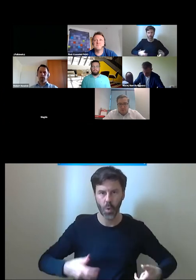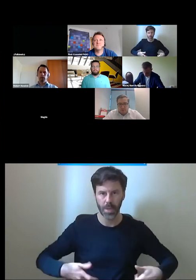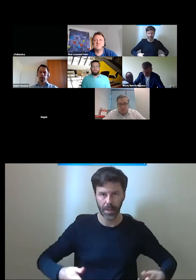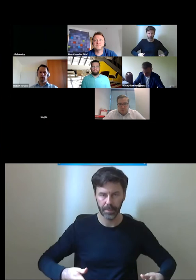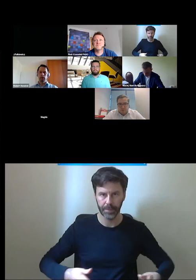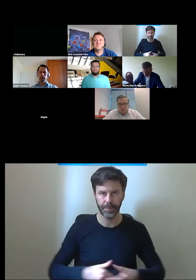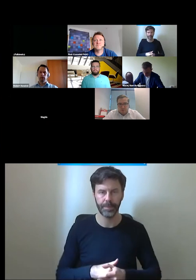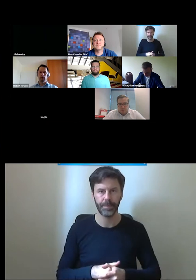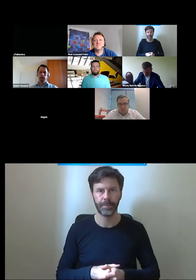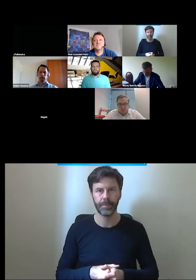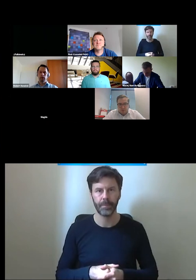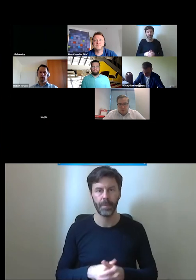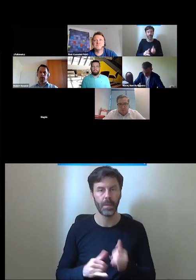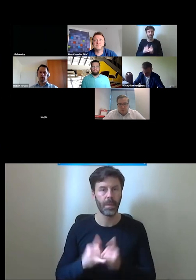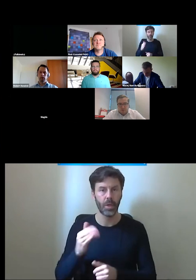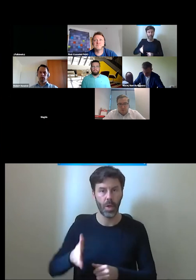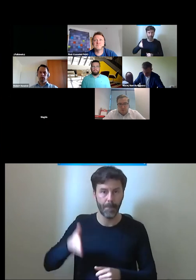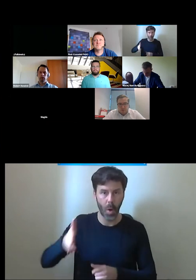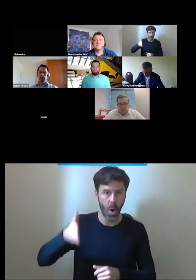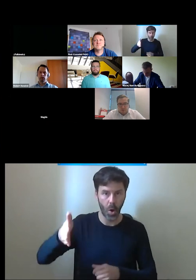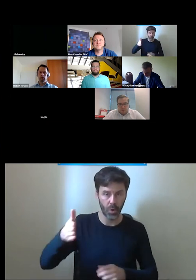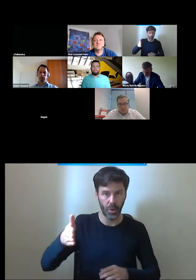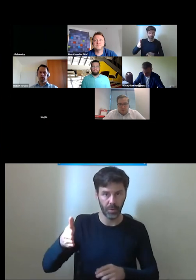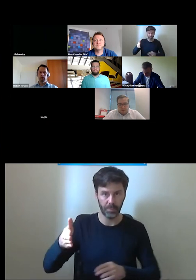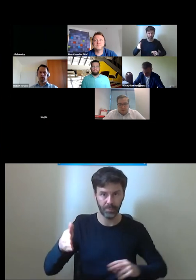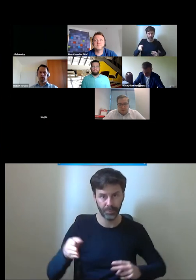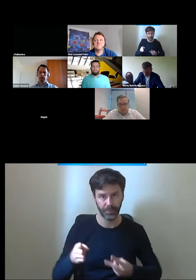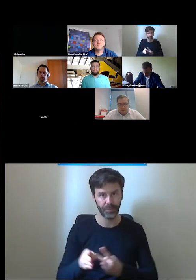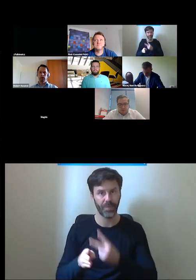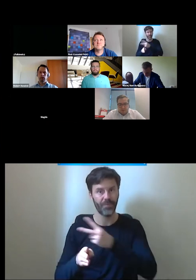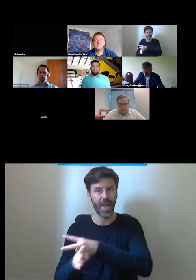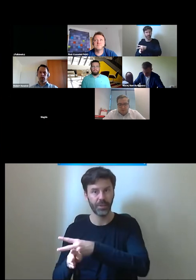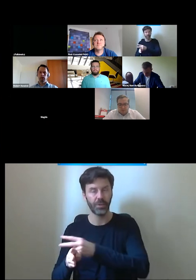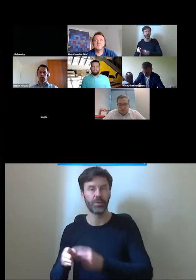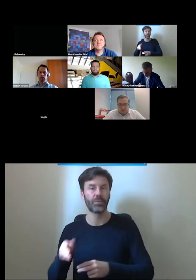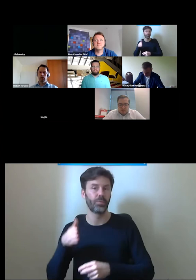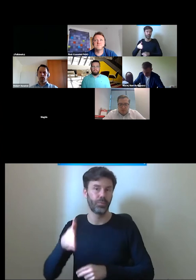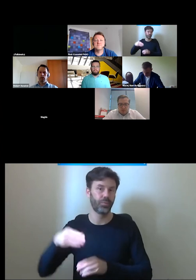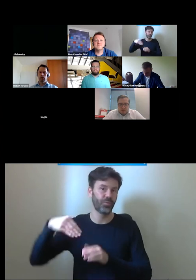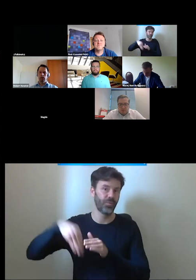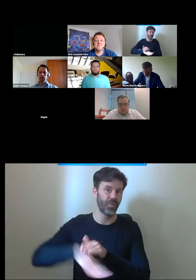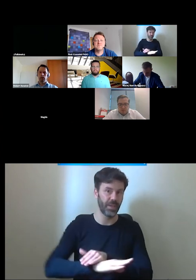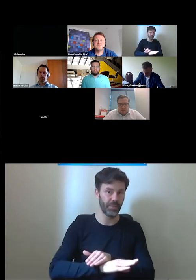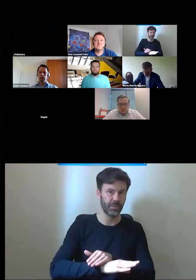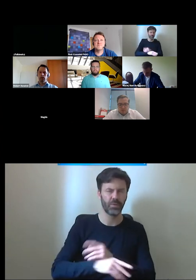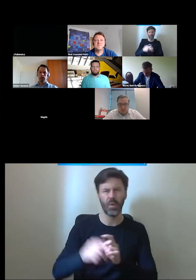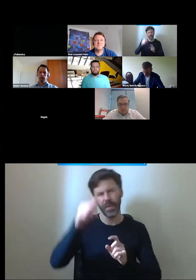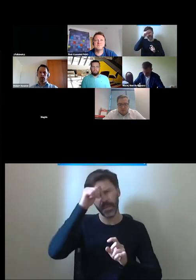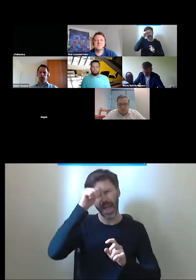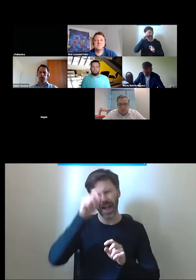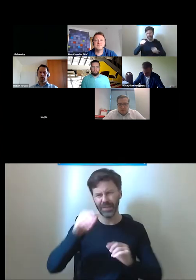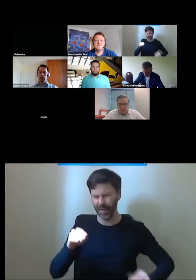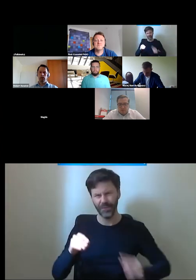wejście na pokład pociągu, wyjście z pokładu pociągu i te urządzenia no różnie są nazywane, natomiast